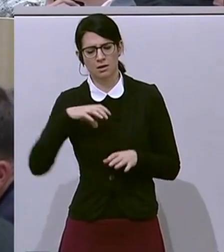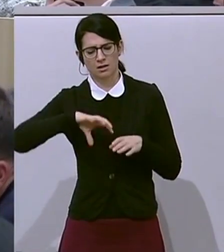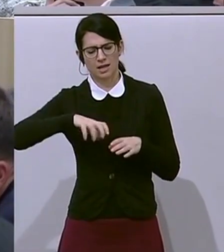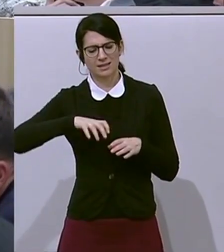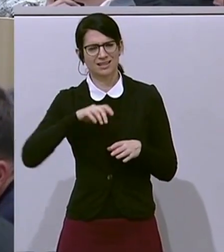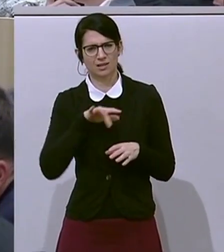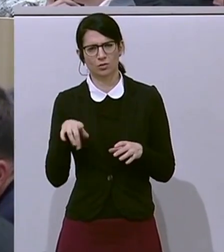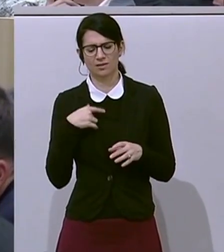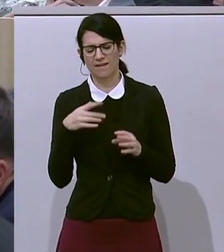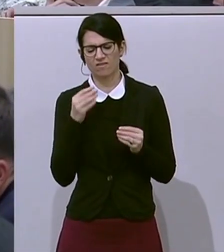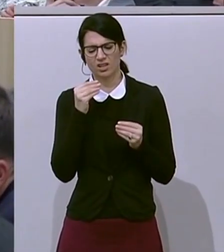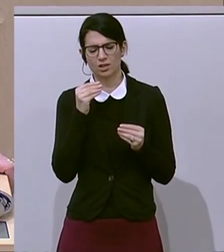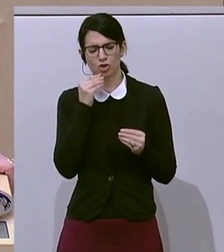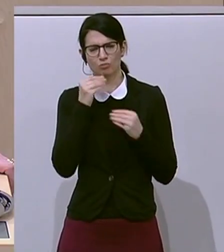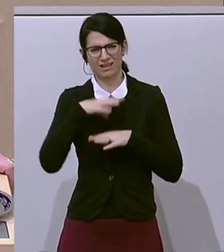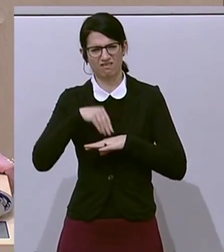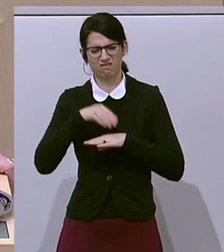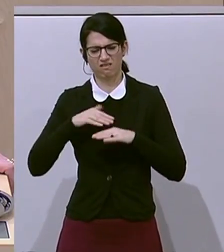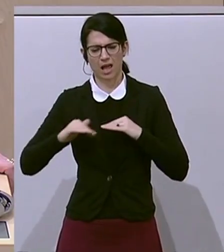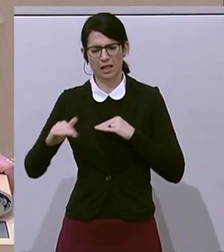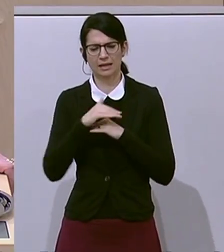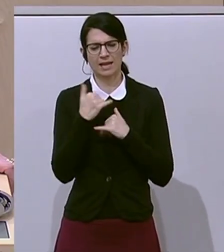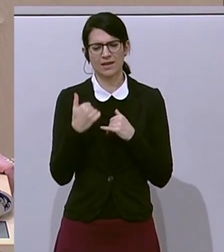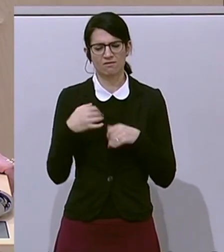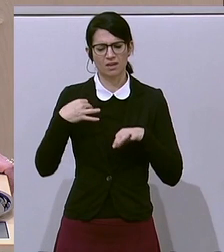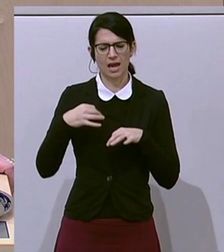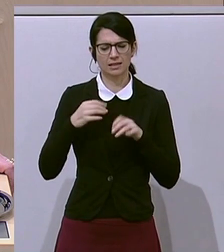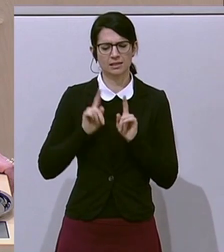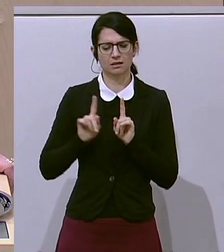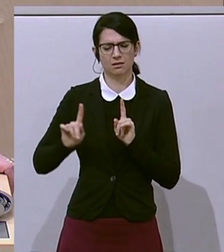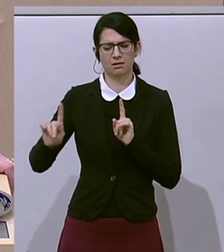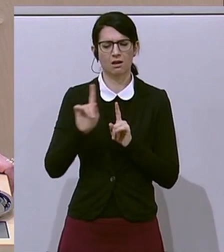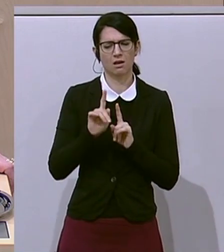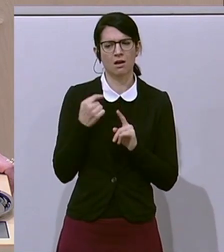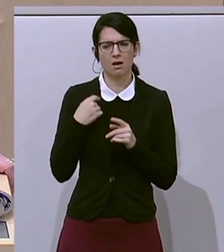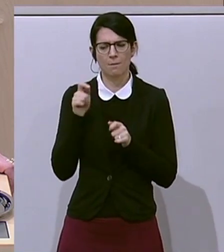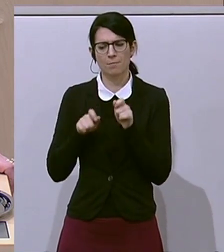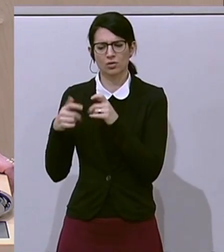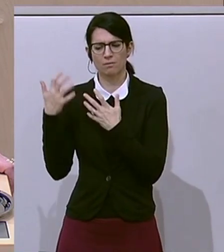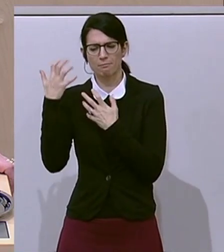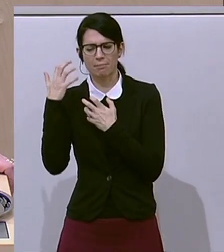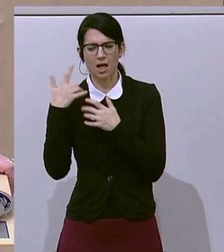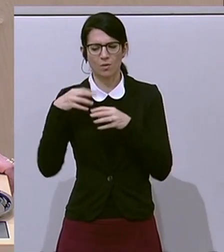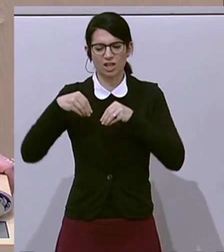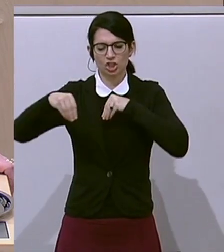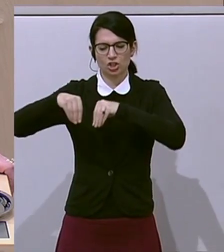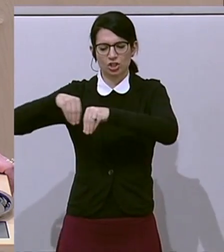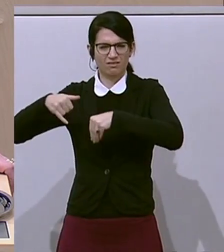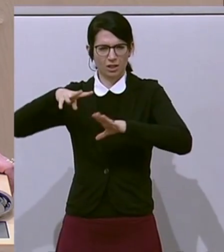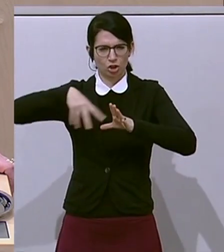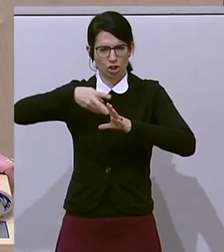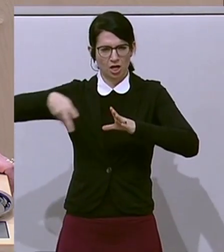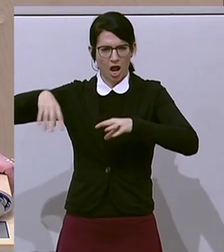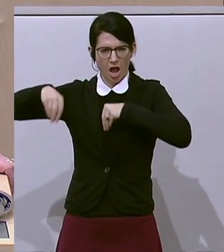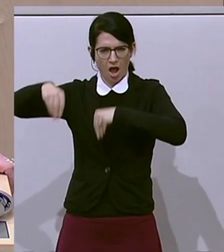Casino ist eine Art Spielfeld auf dem ja einzelne Spielfiguren, Läufer, Mauern herumgeschoben werden